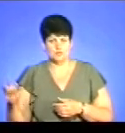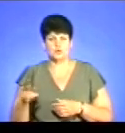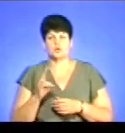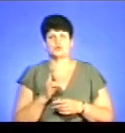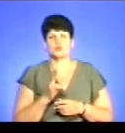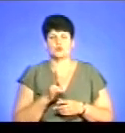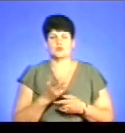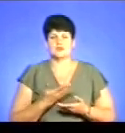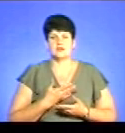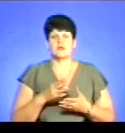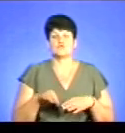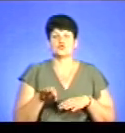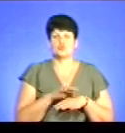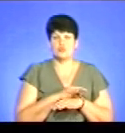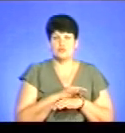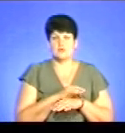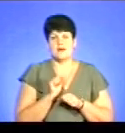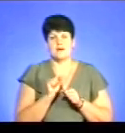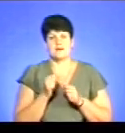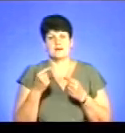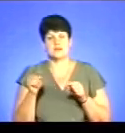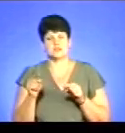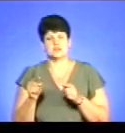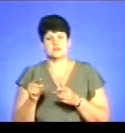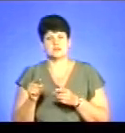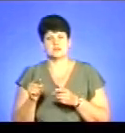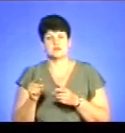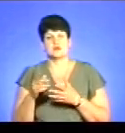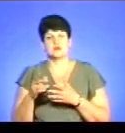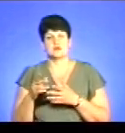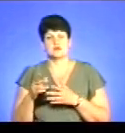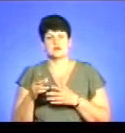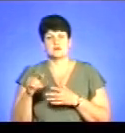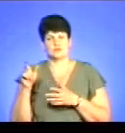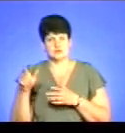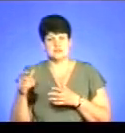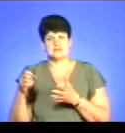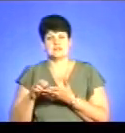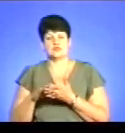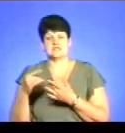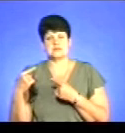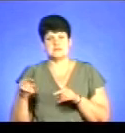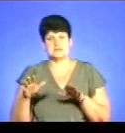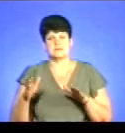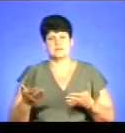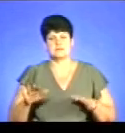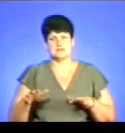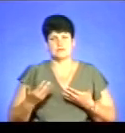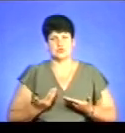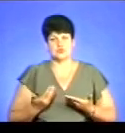перебуває в шлюбі, а інша половинка зареєстрована за іншими місцями реєстрації.